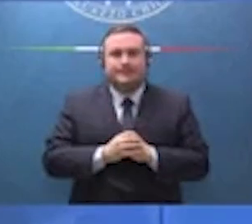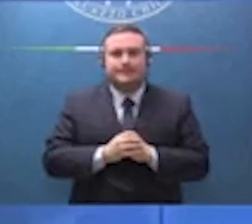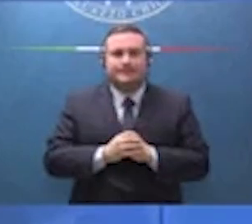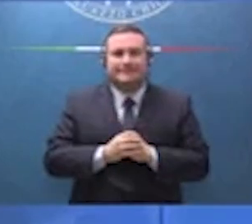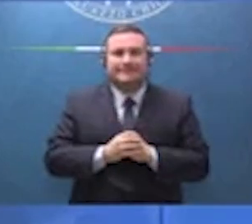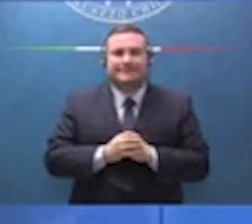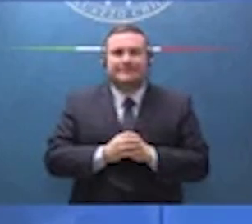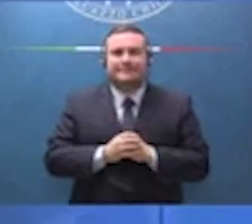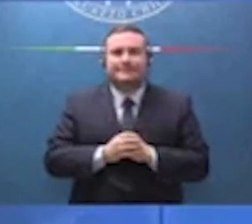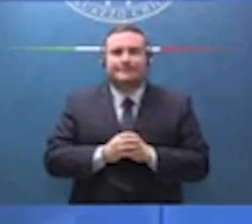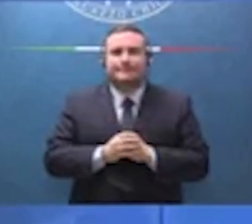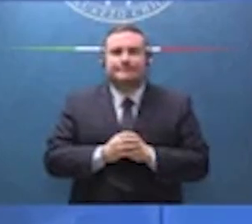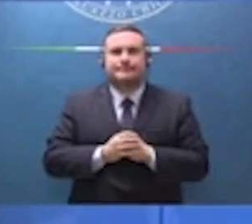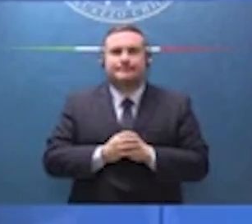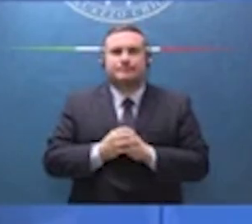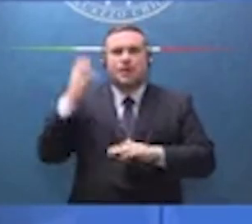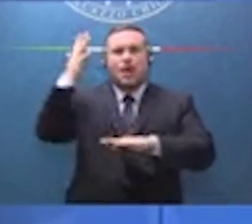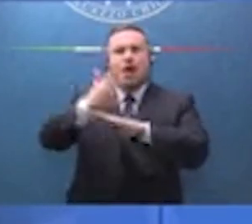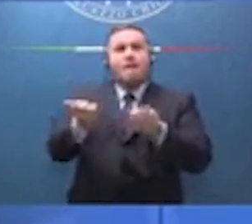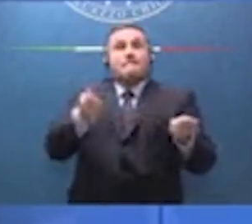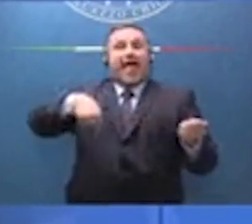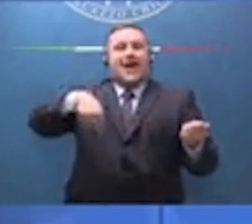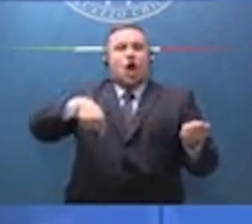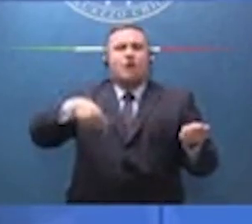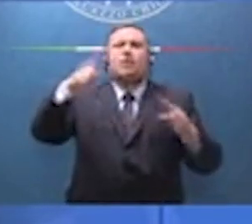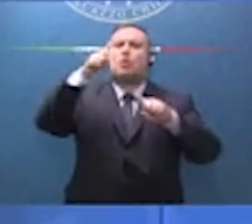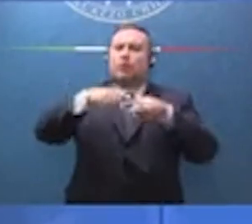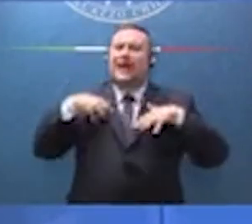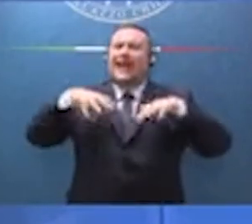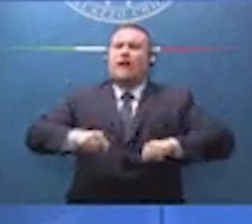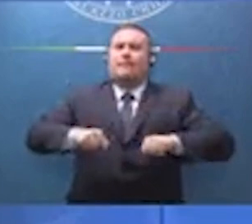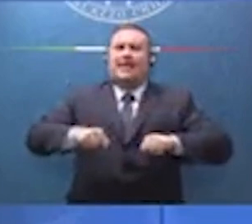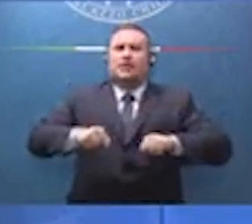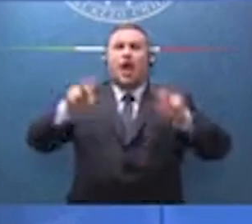In questa manovra manteniamo gli impegni anche in tema di reddito di cittadinanza.